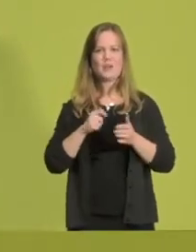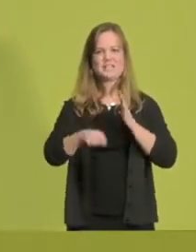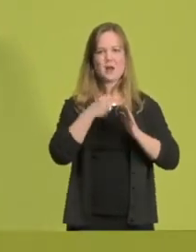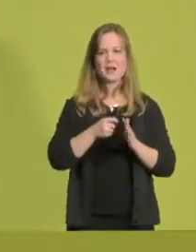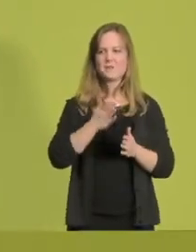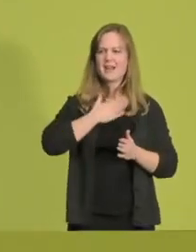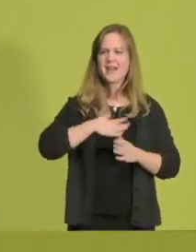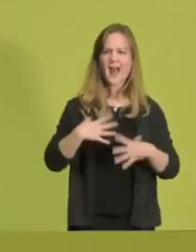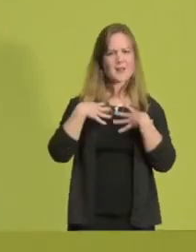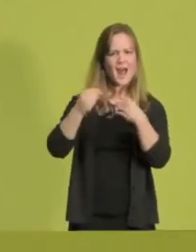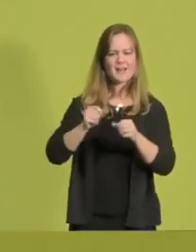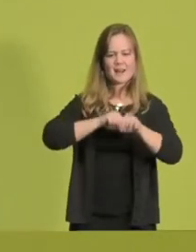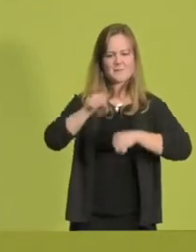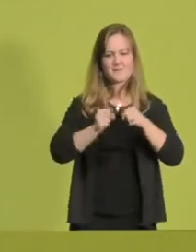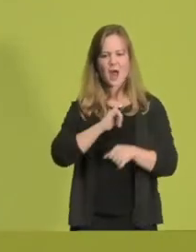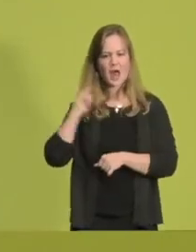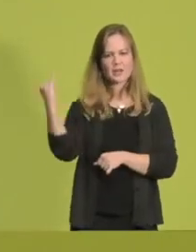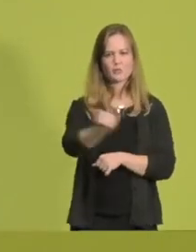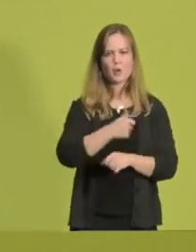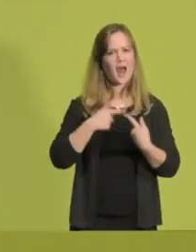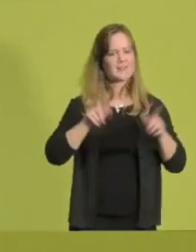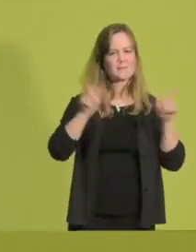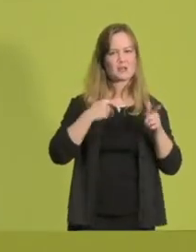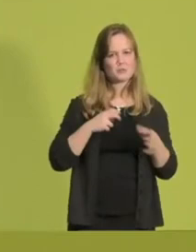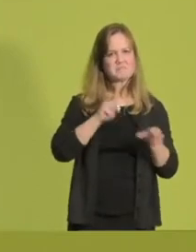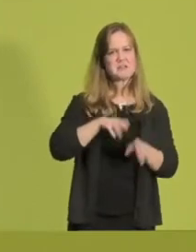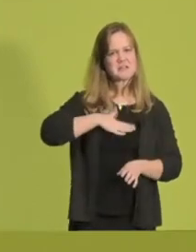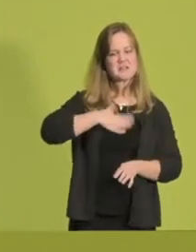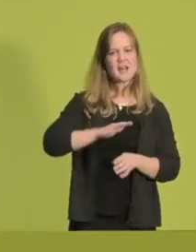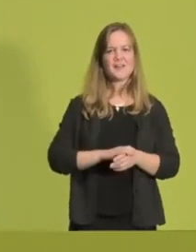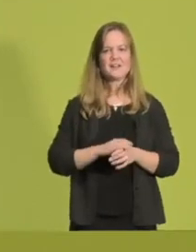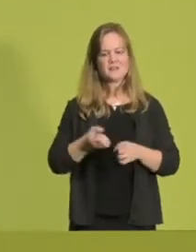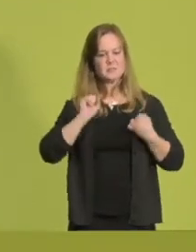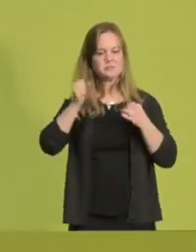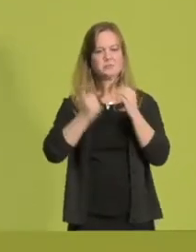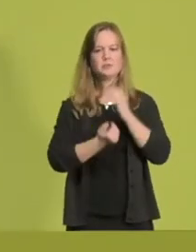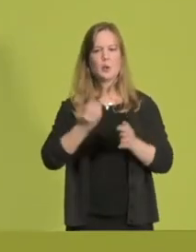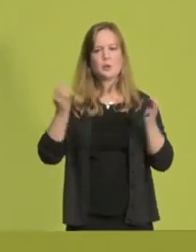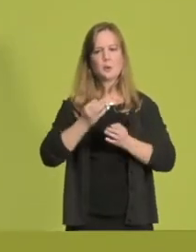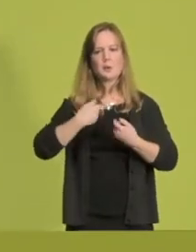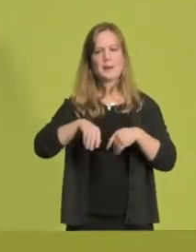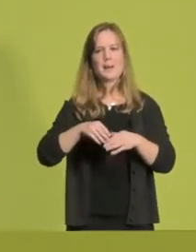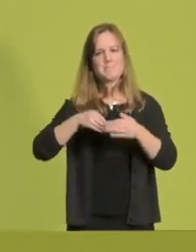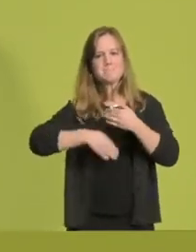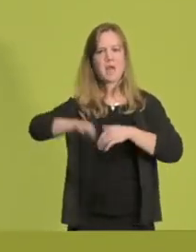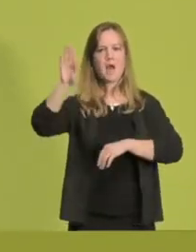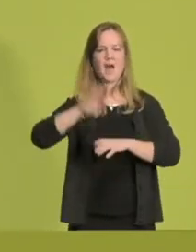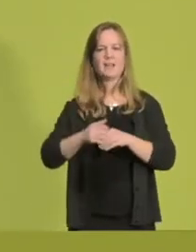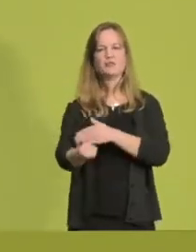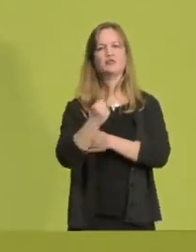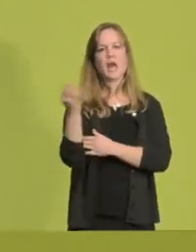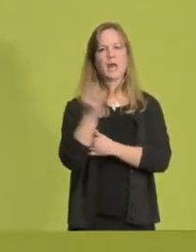zu Radtouren und vielen anderen Veranstaltungen. Wir streiten für eine neue grüne Mehrheit im Land, für starke Grüne, für ein